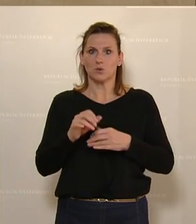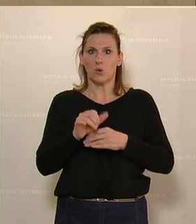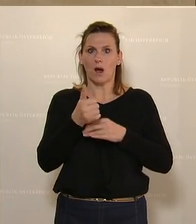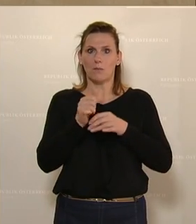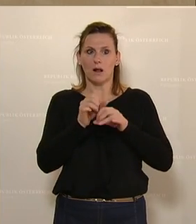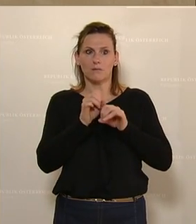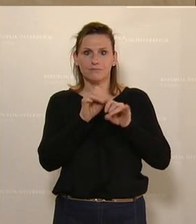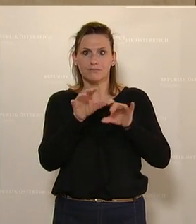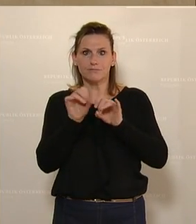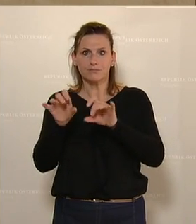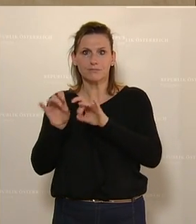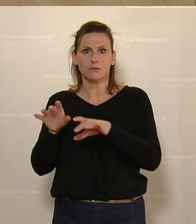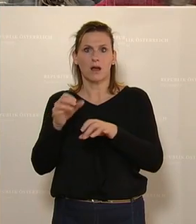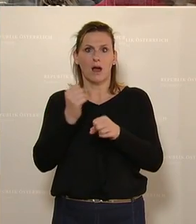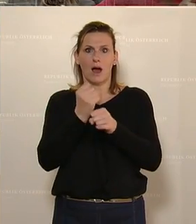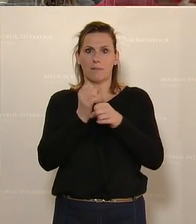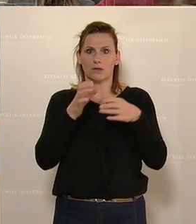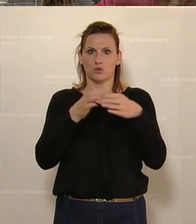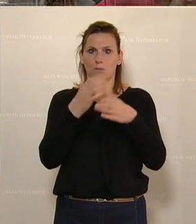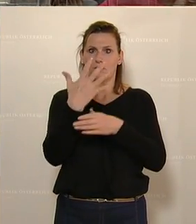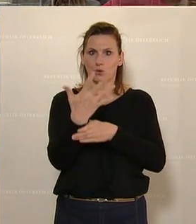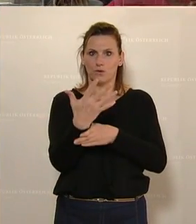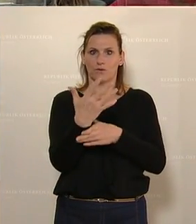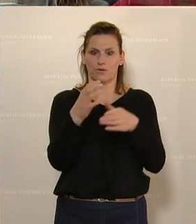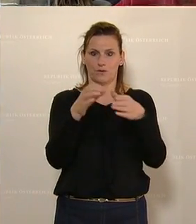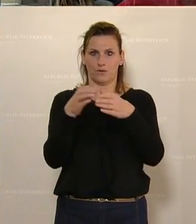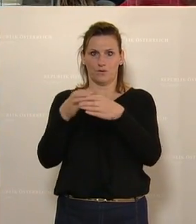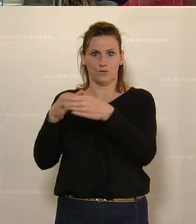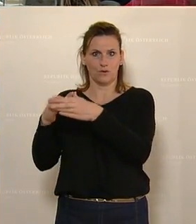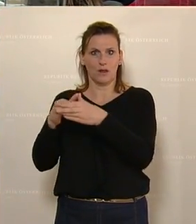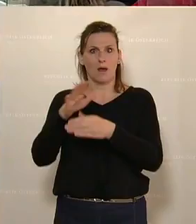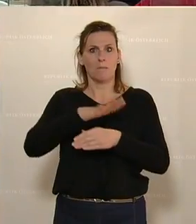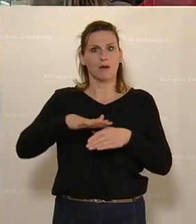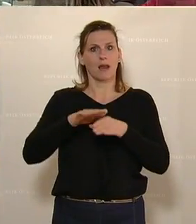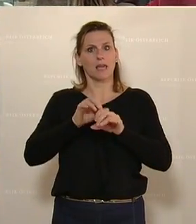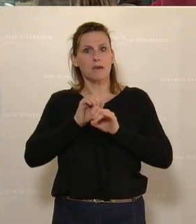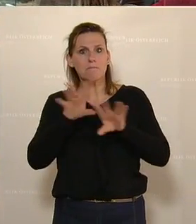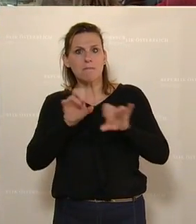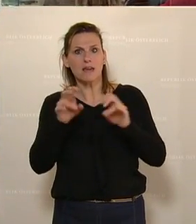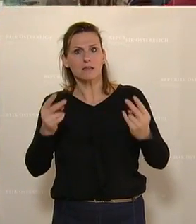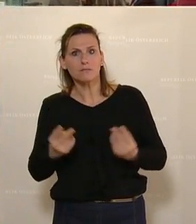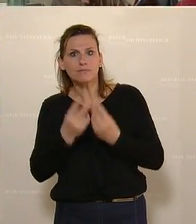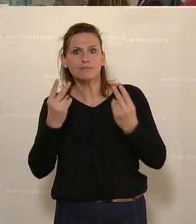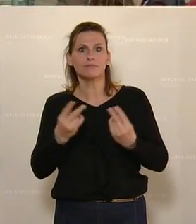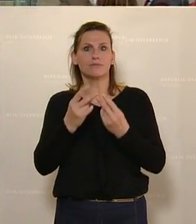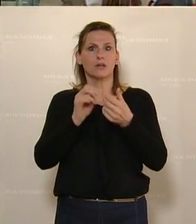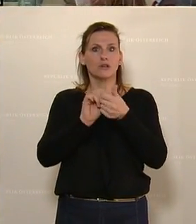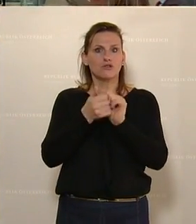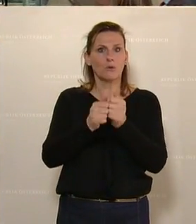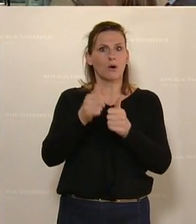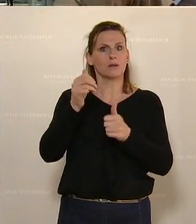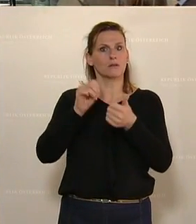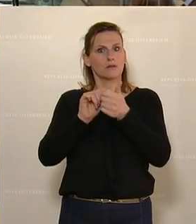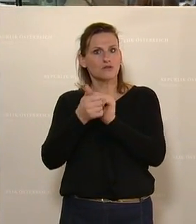herausgenommen worden, die hier im Bereich der Medienkampagnen, Sport, Schule, Sport, Ehrenamt